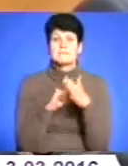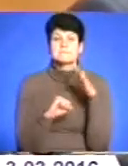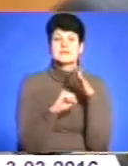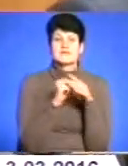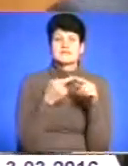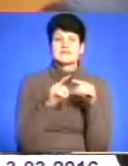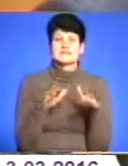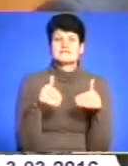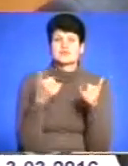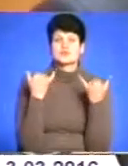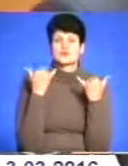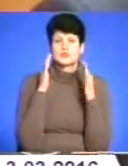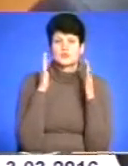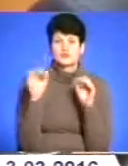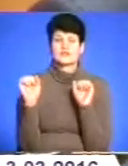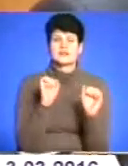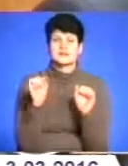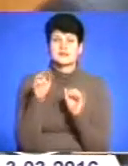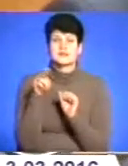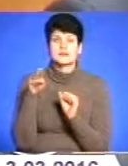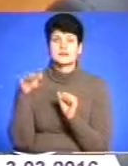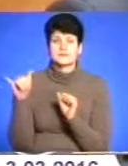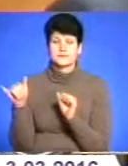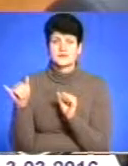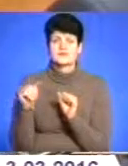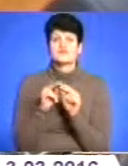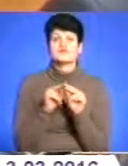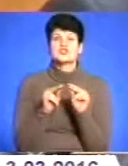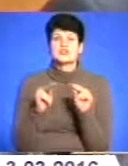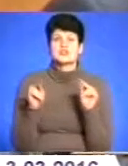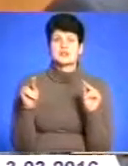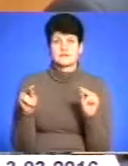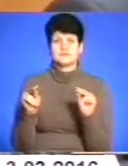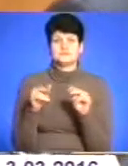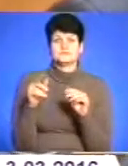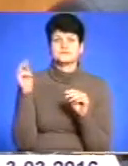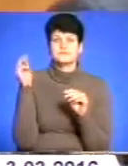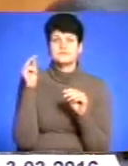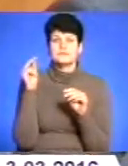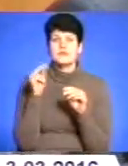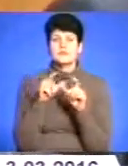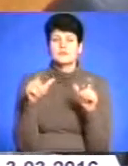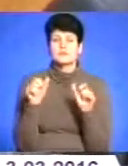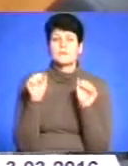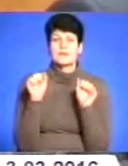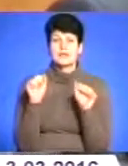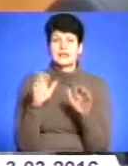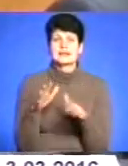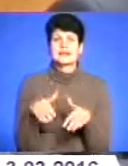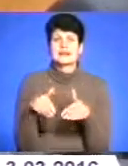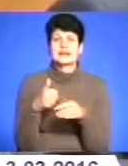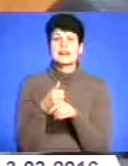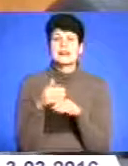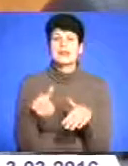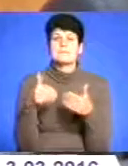звернення, які сьогодні будуть від керівників протихосвіти, від вчителів, від учнів, щоб ми могли направити такий